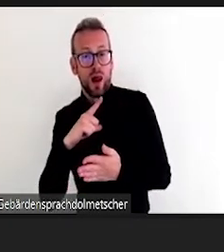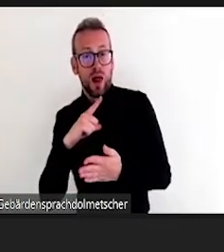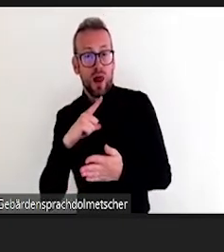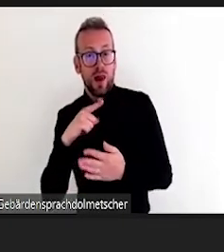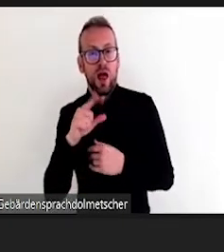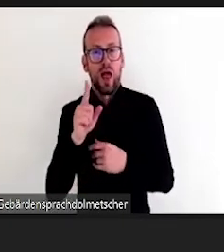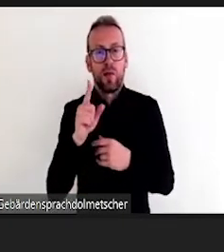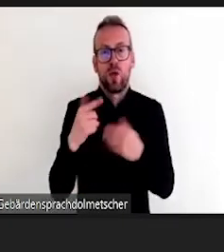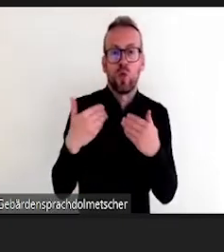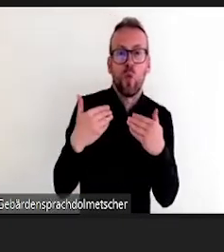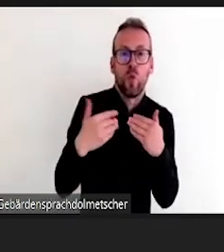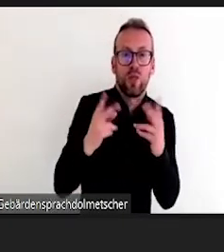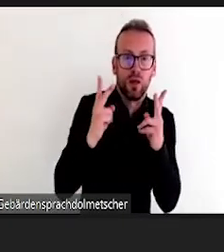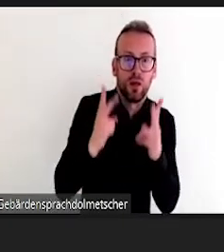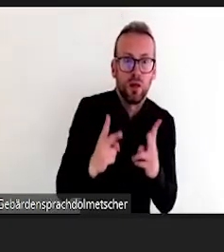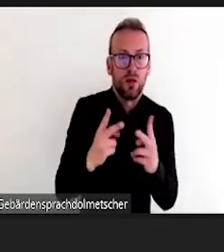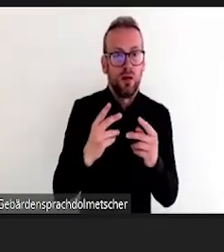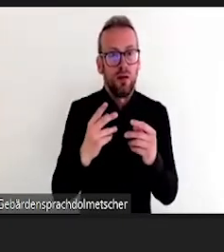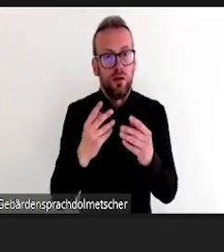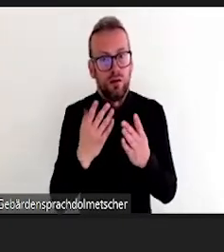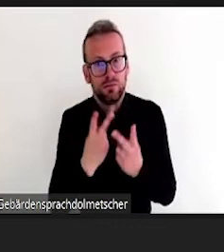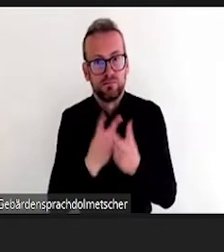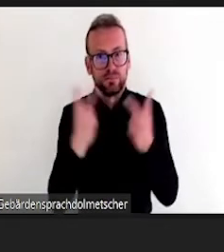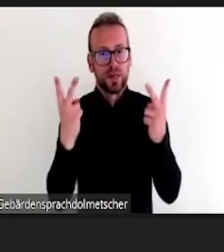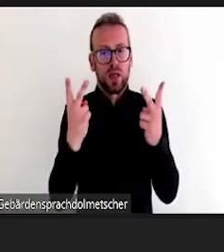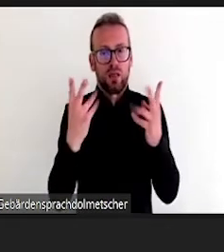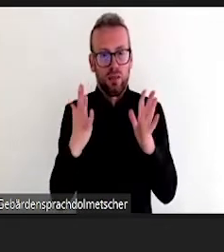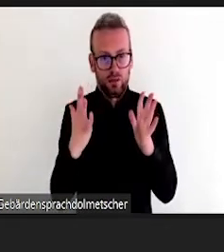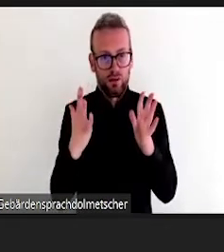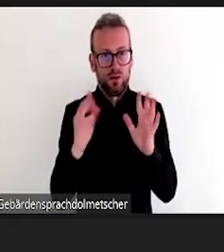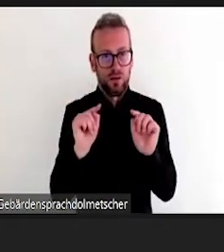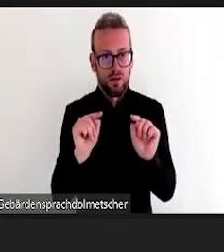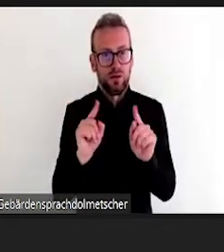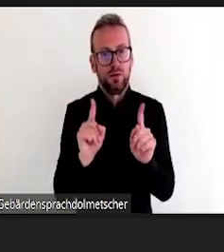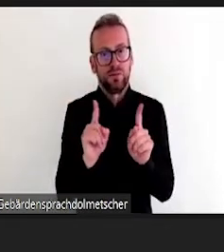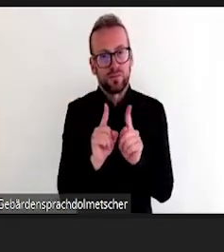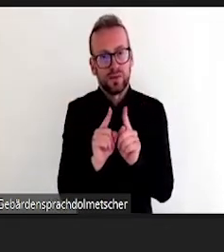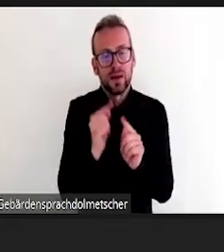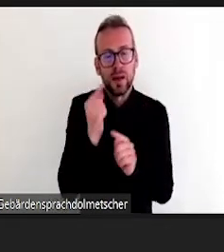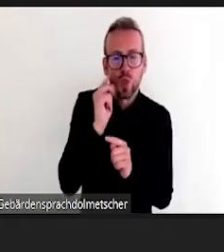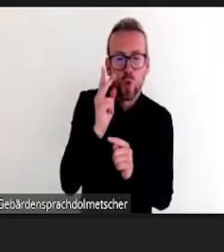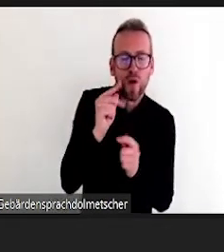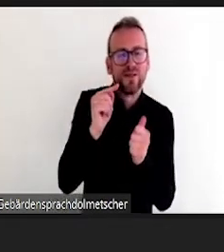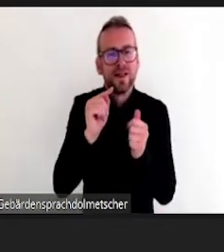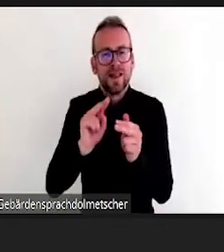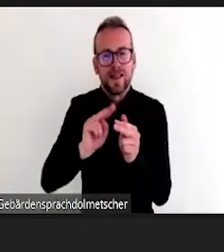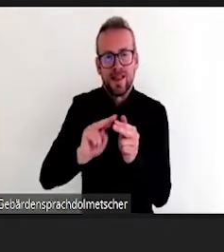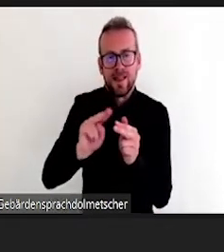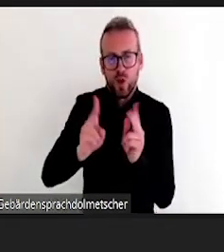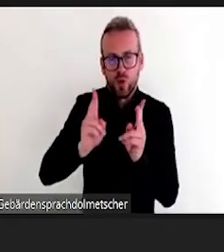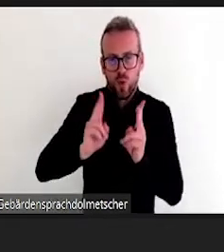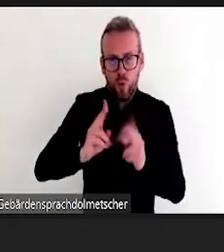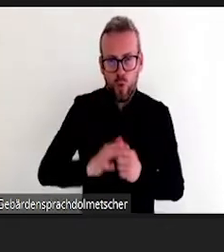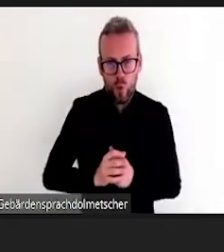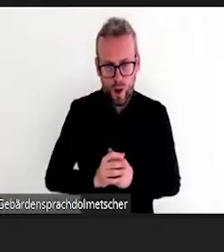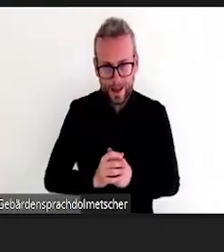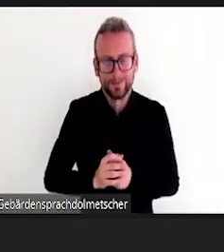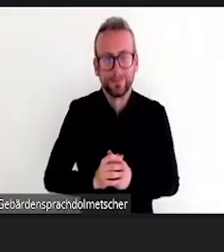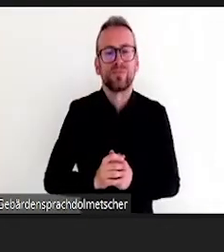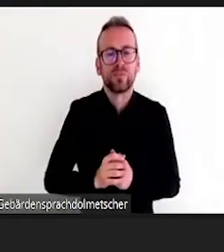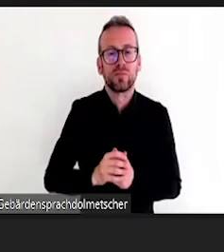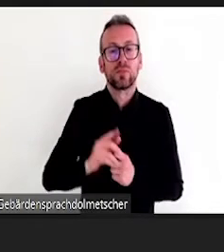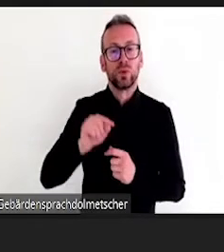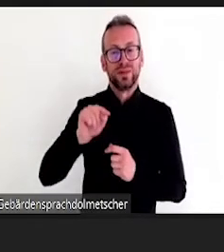meint adaptives Lernen, also Medien als Lernmittel. Ich glaube, das ist etwas, was uns allen seit der Pandemie spätestens total